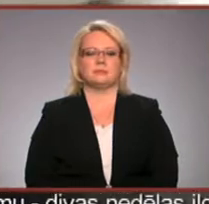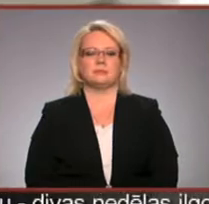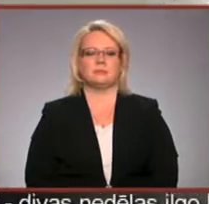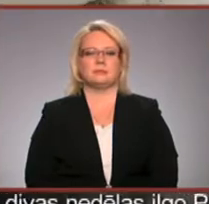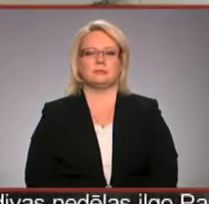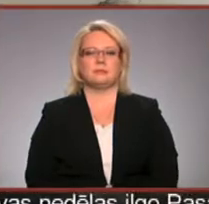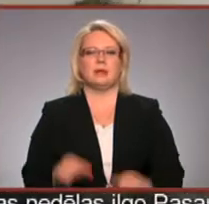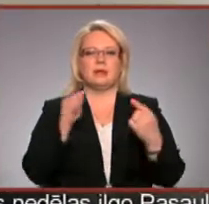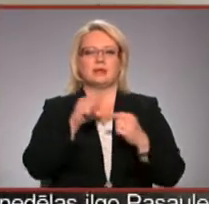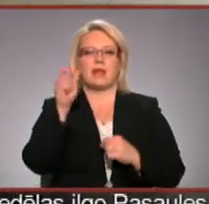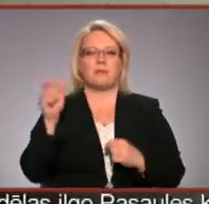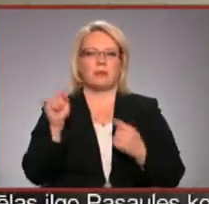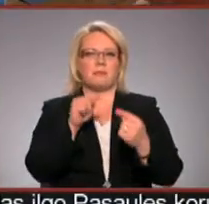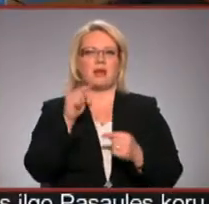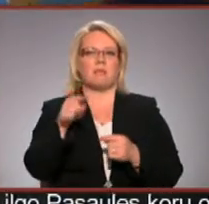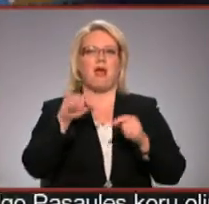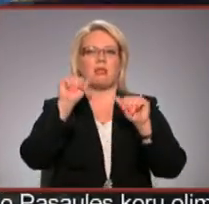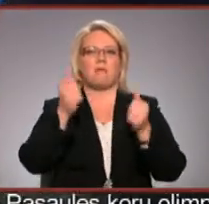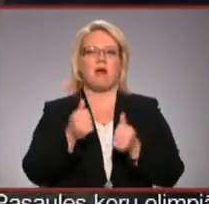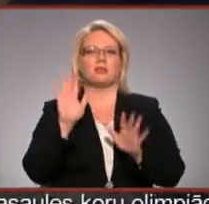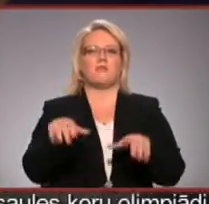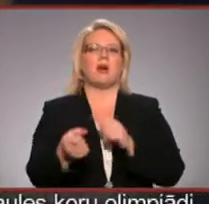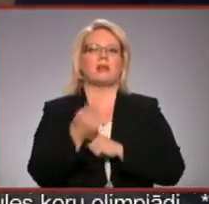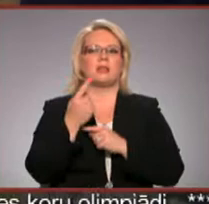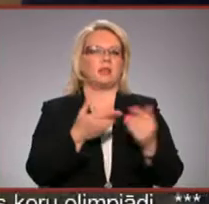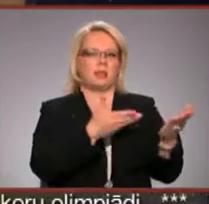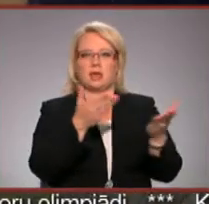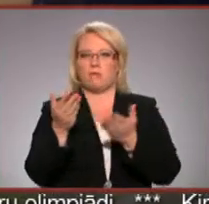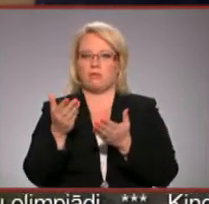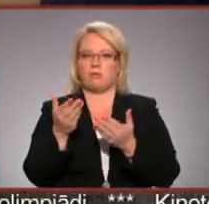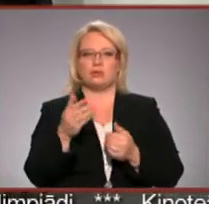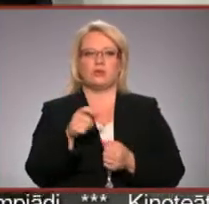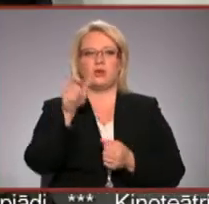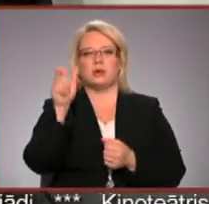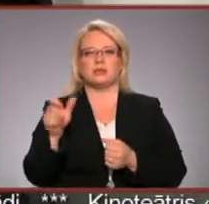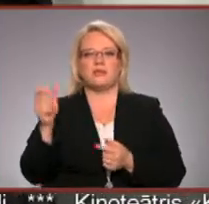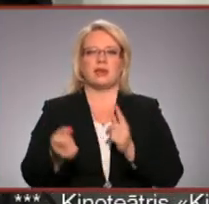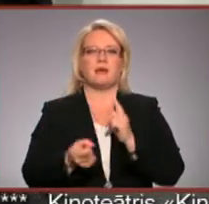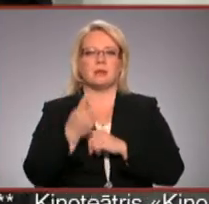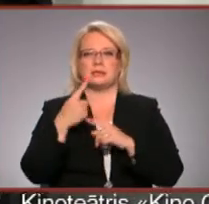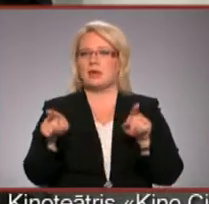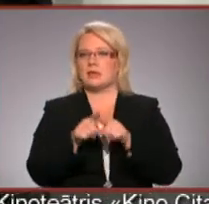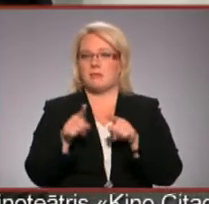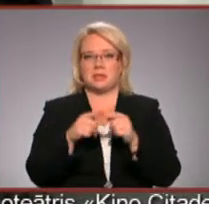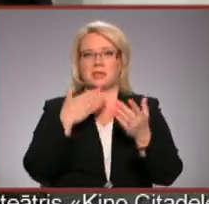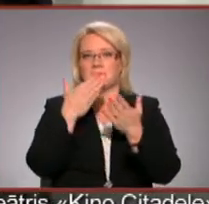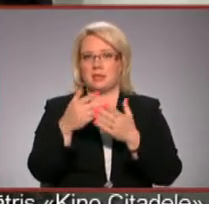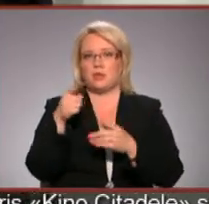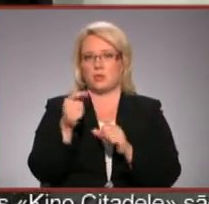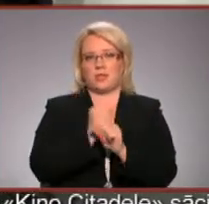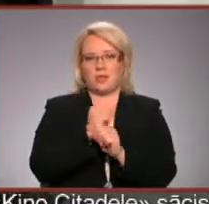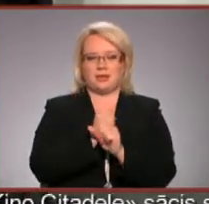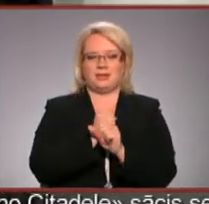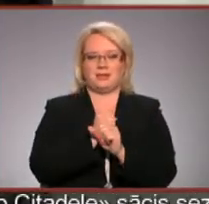Skeptiķi pasteiksies iebilst, ka šādu mākslu jau var radīt jebkurš. Ja cilvēkiem sanāk šitā pat, es viņiem ieteiktu to darīt.